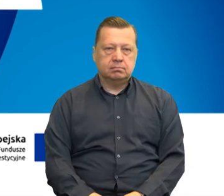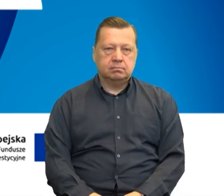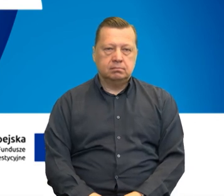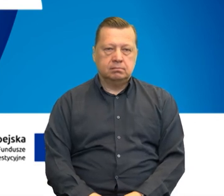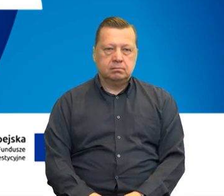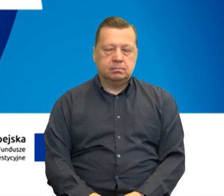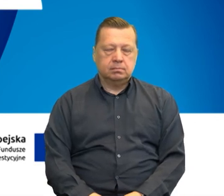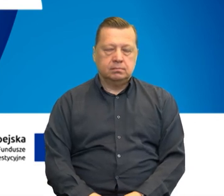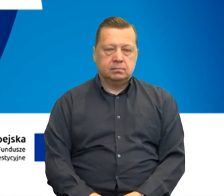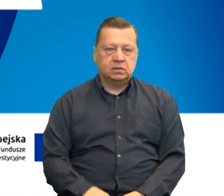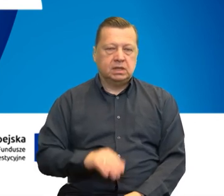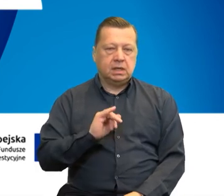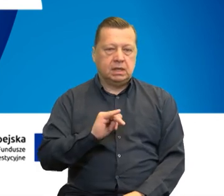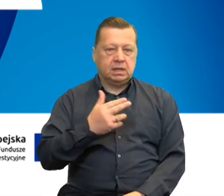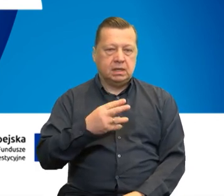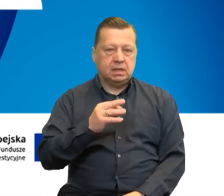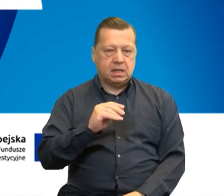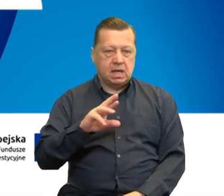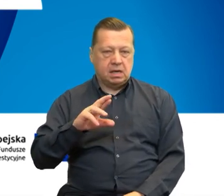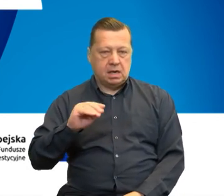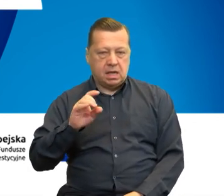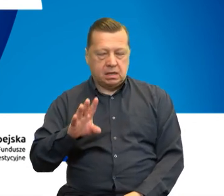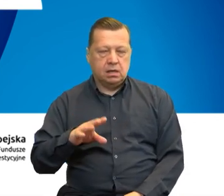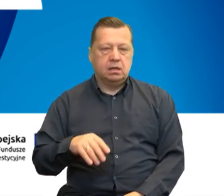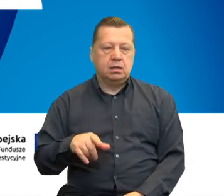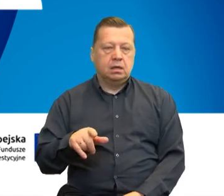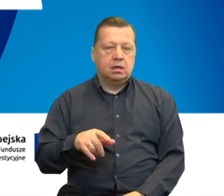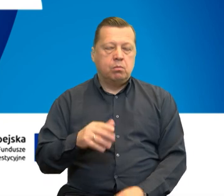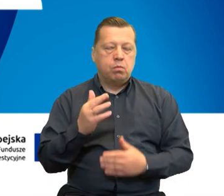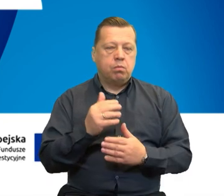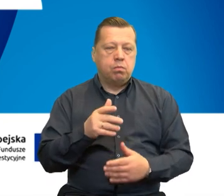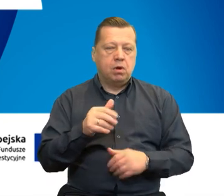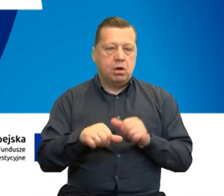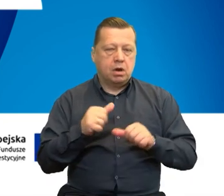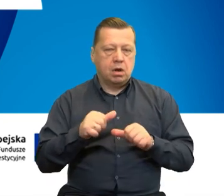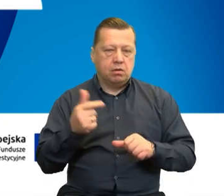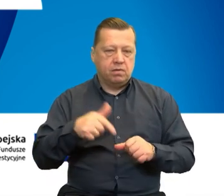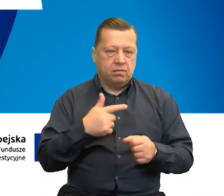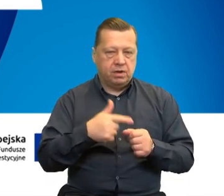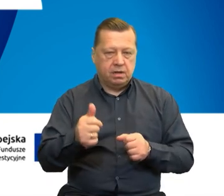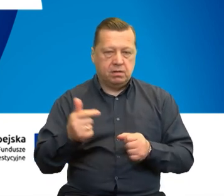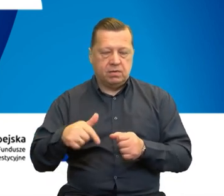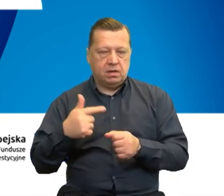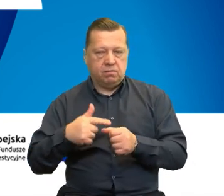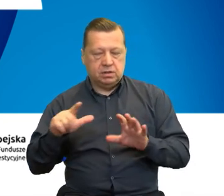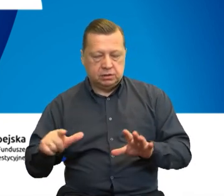W ilu programach Interreg będzie uczestniczyła Polska w latach 2021